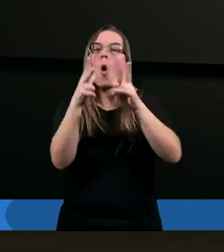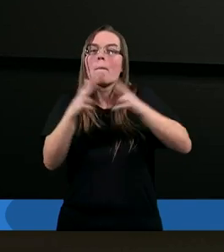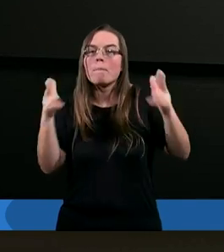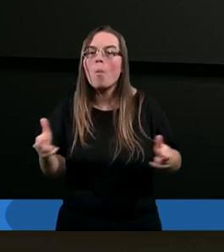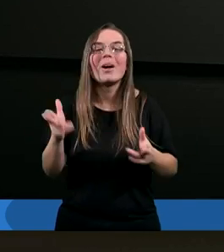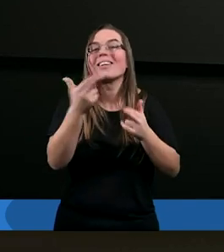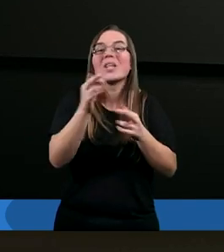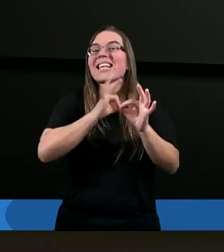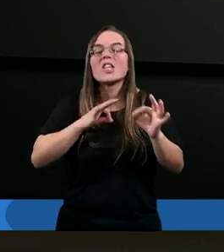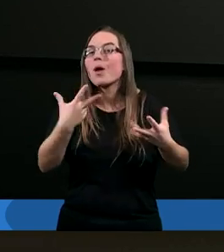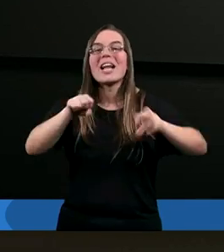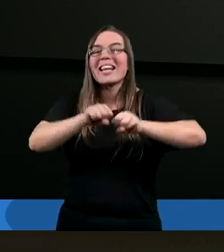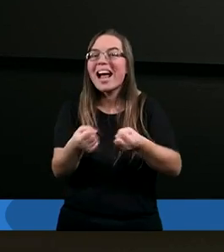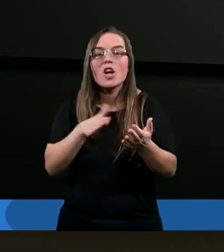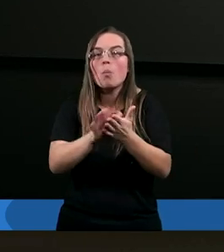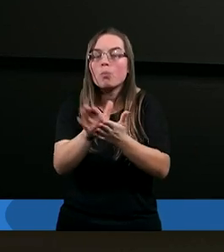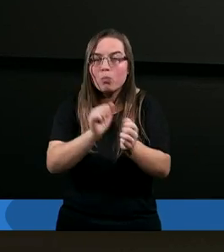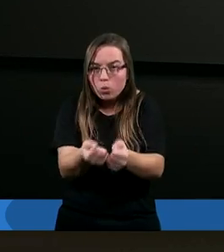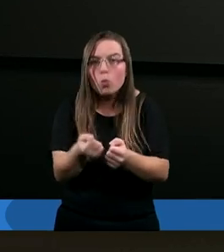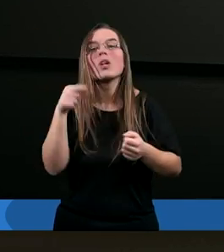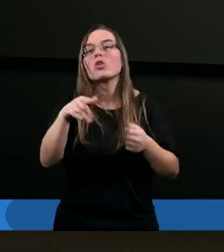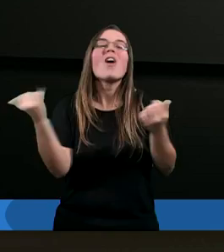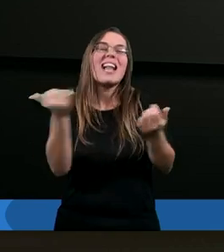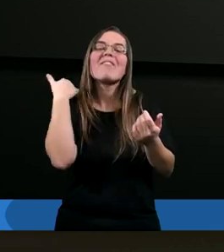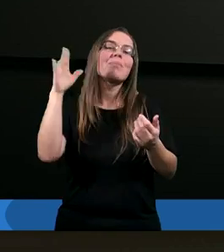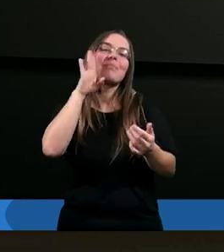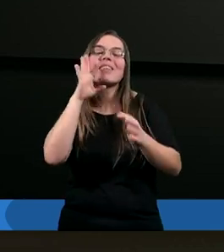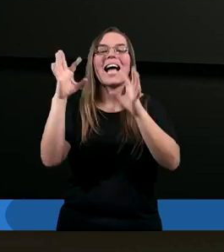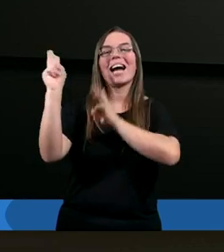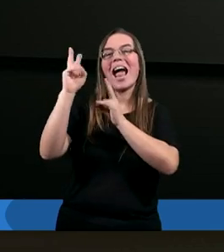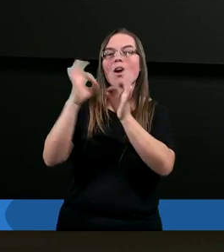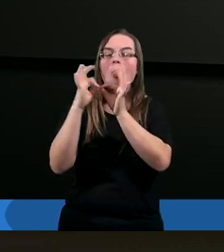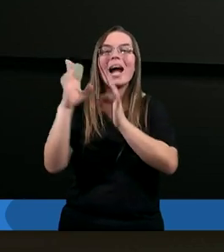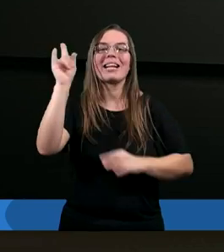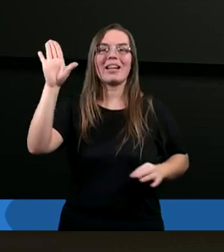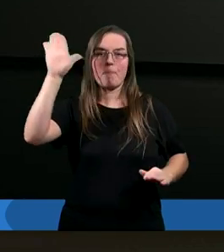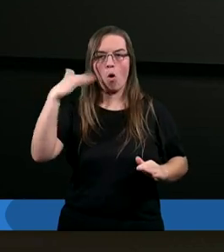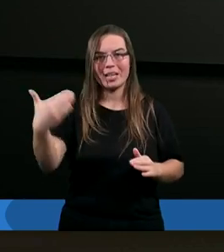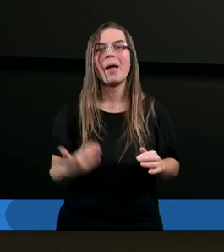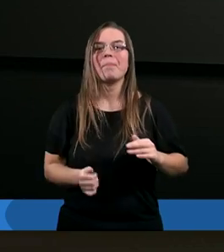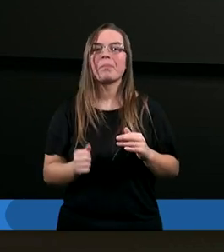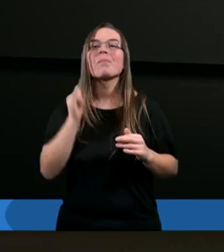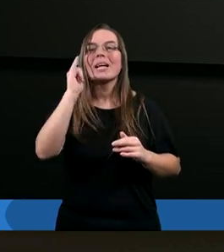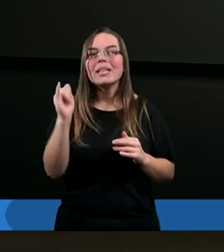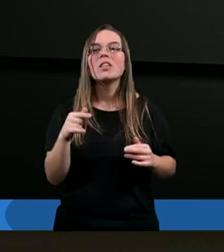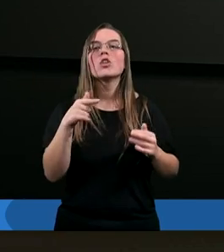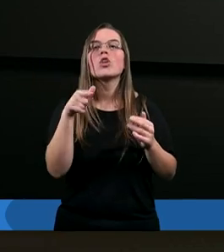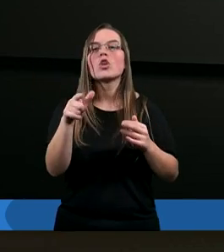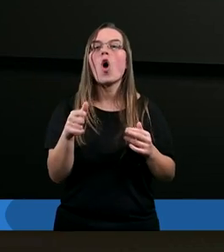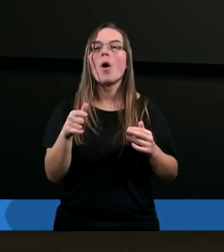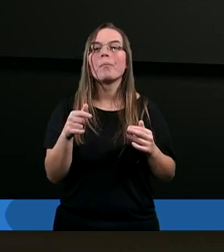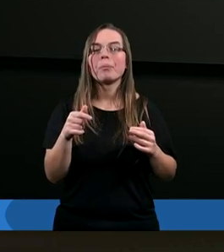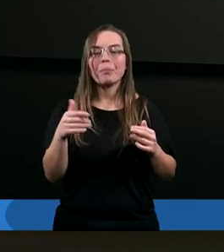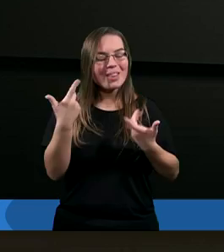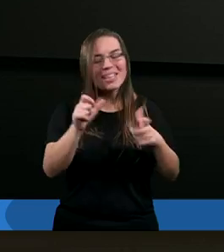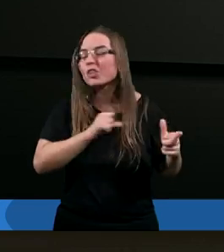wszystkie rzeczy nie zaczęły psuć, były cały czas takie same. To prawda? I nic się chyba